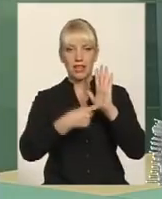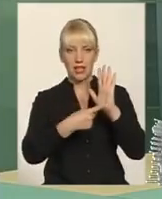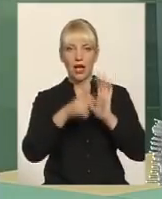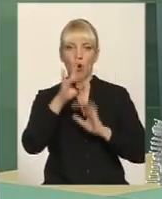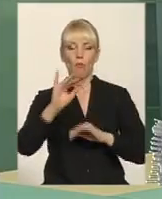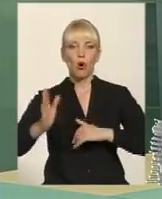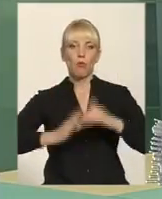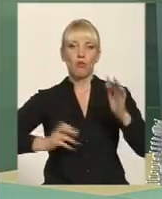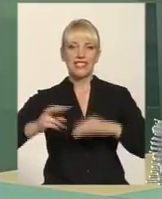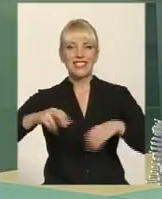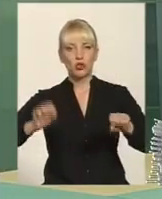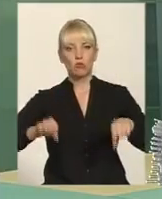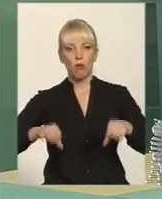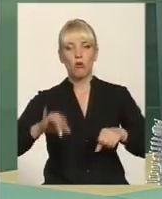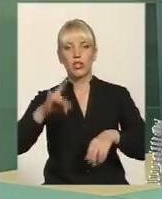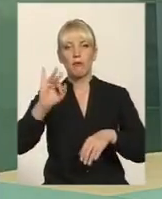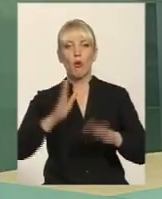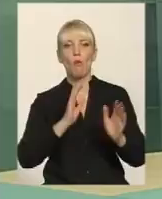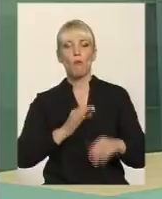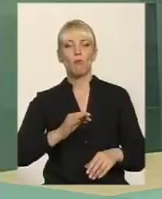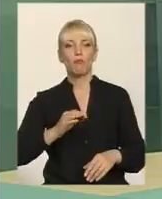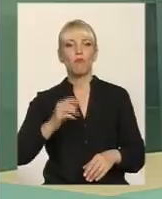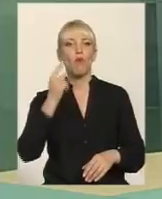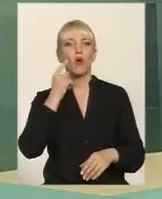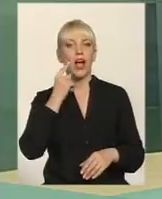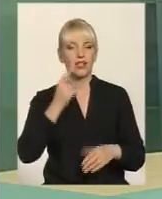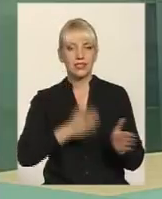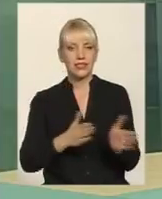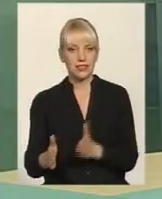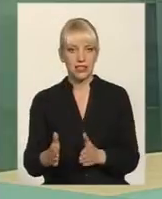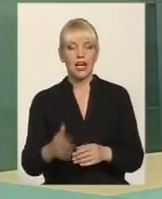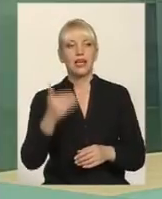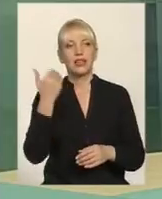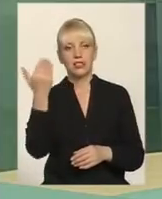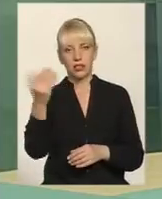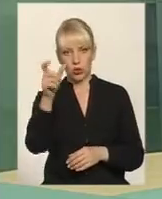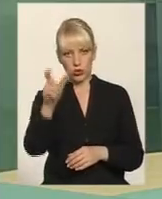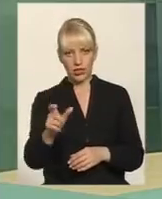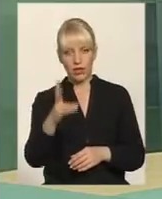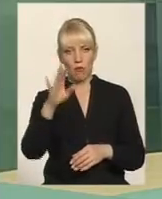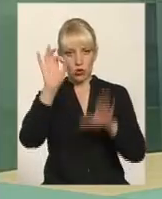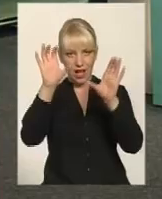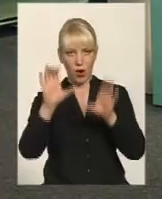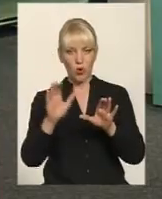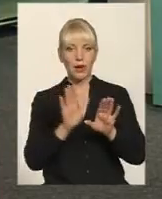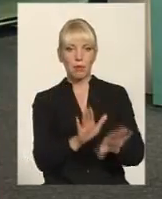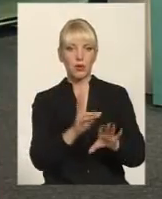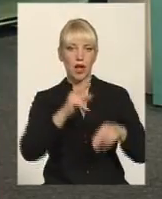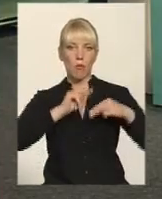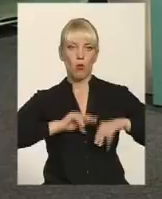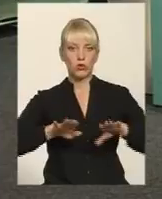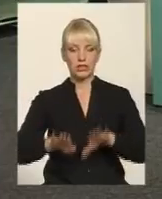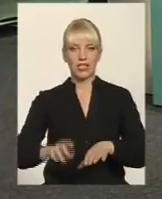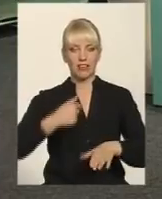професійну спроможність, і б. про порядність, і саме головне, про законність взагалі, перебування на посаді. Хто це має зробити? Я впевнений,